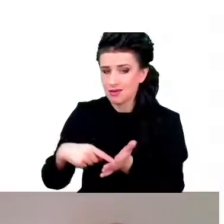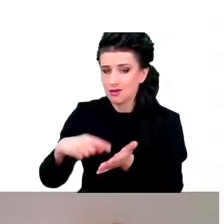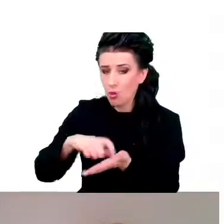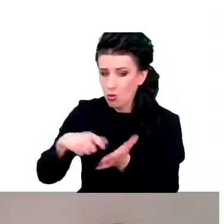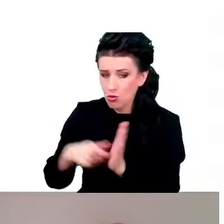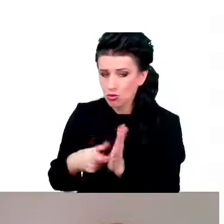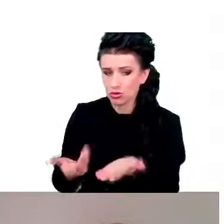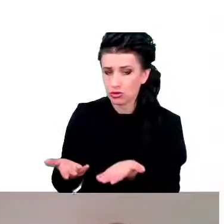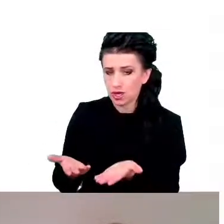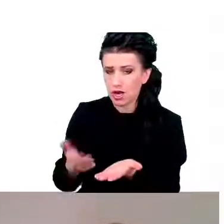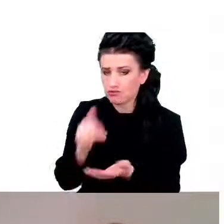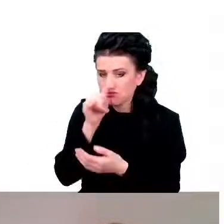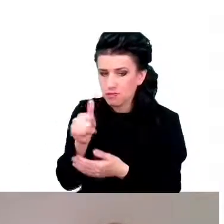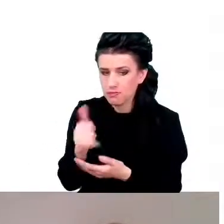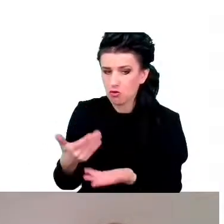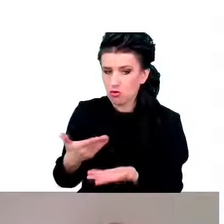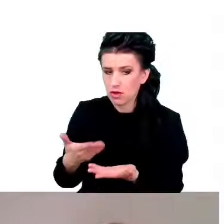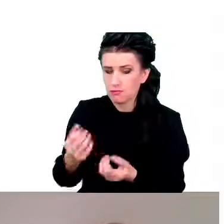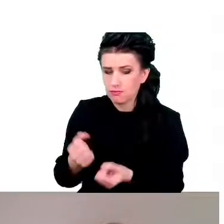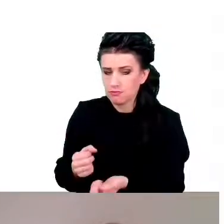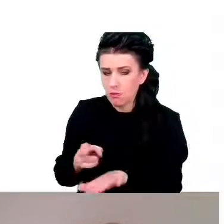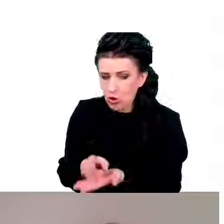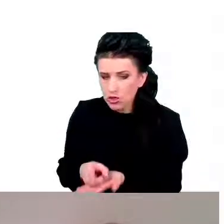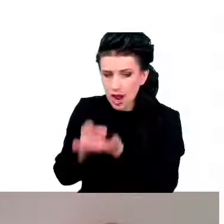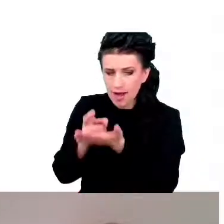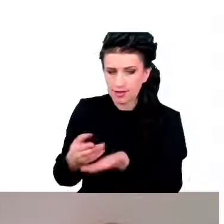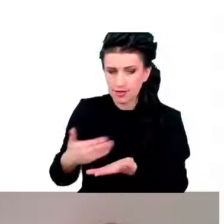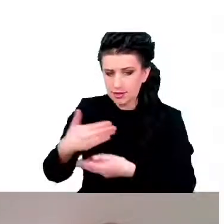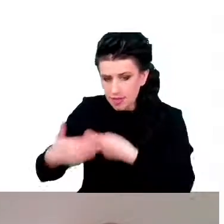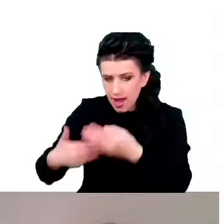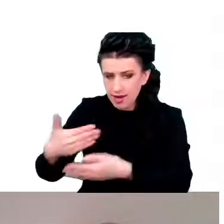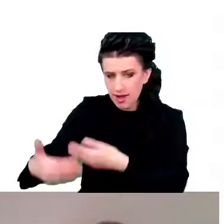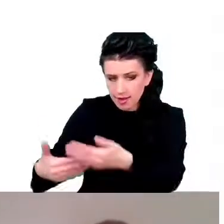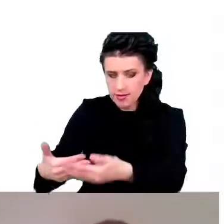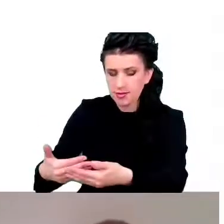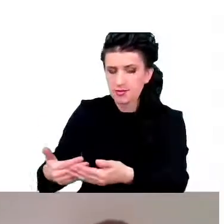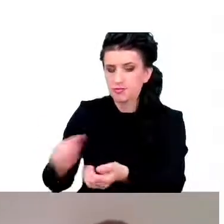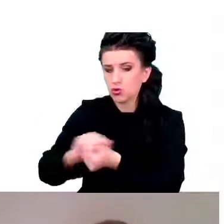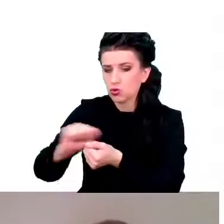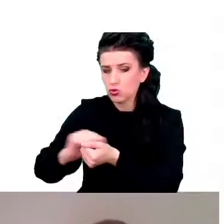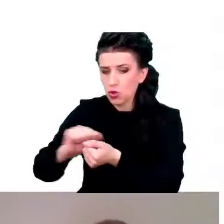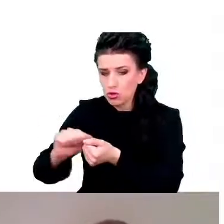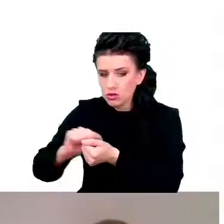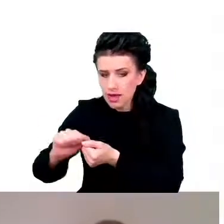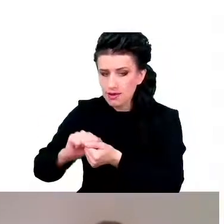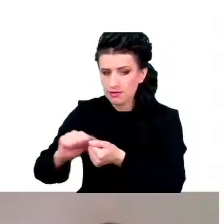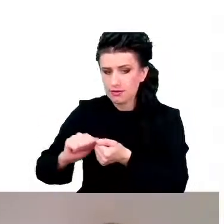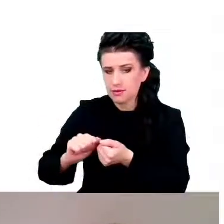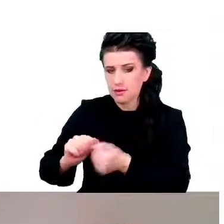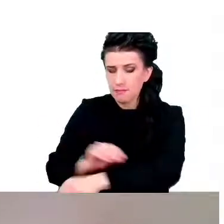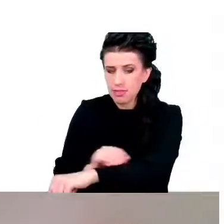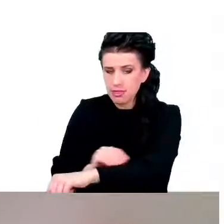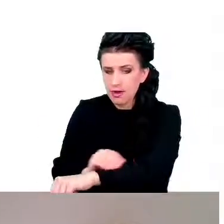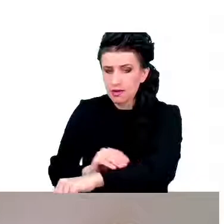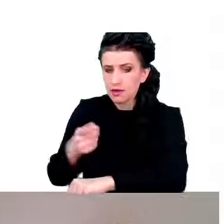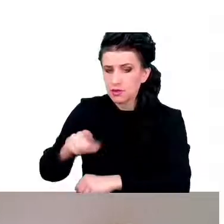na przykład może dochodzić do zbyt dużych uszkodzeń w obrębie materiału genetycznego,